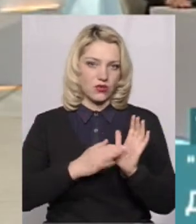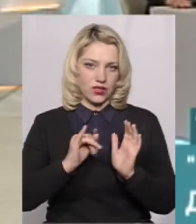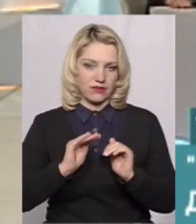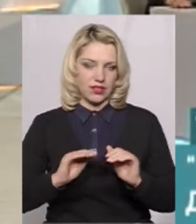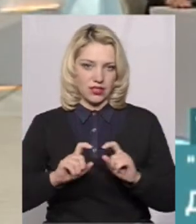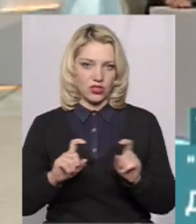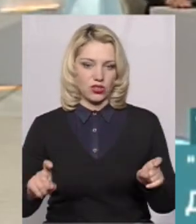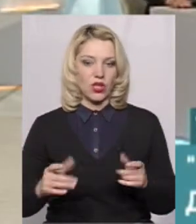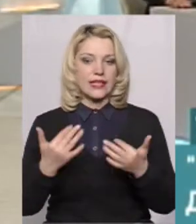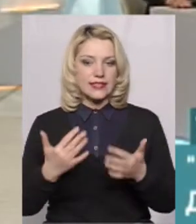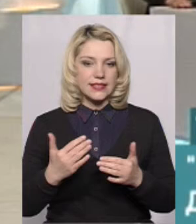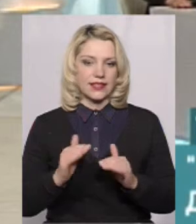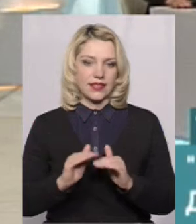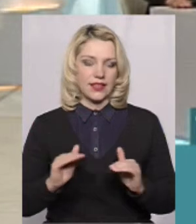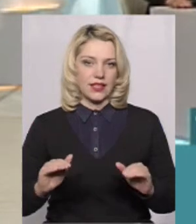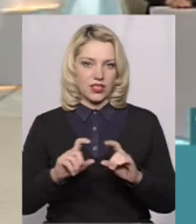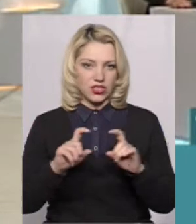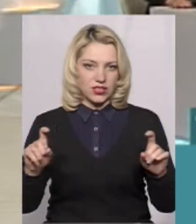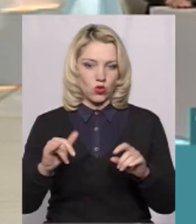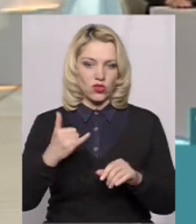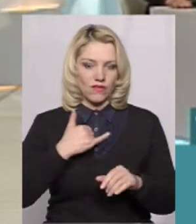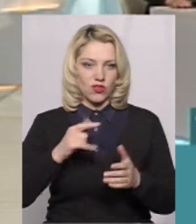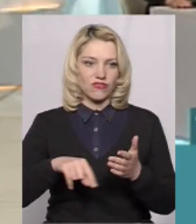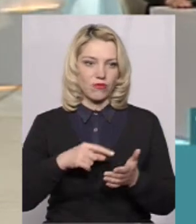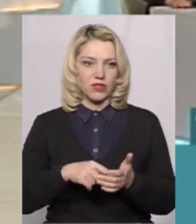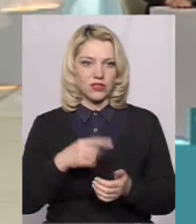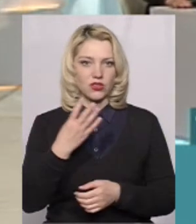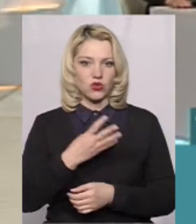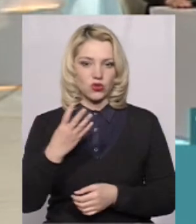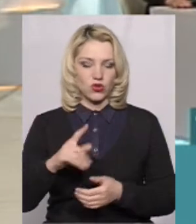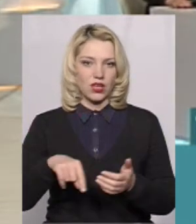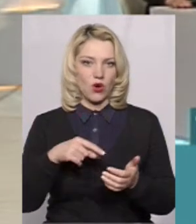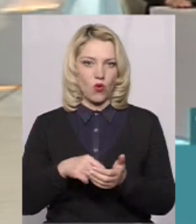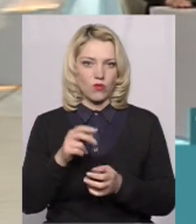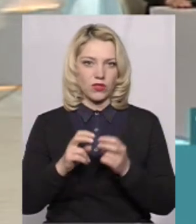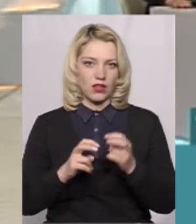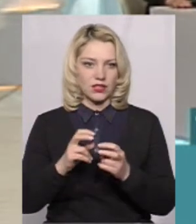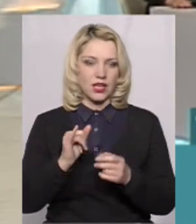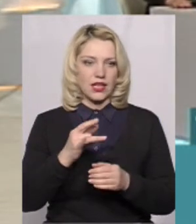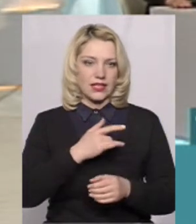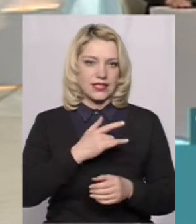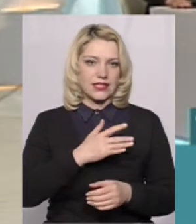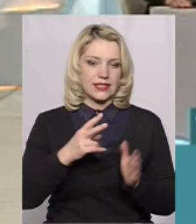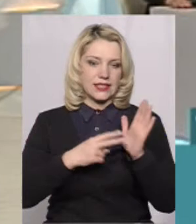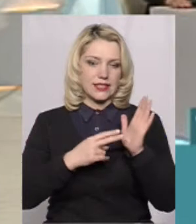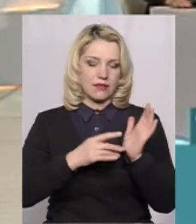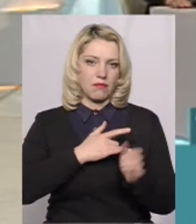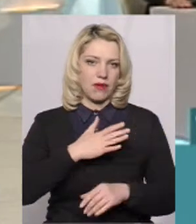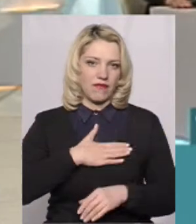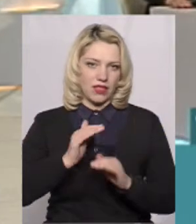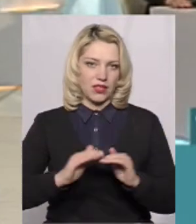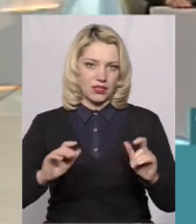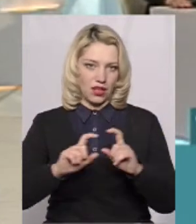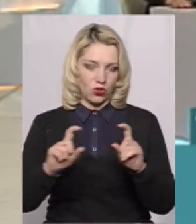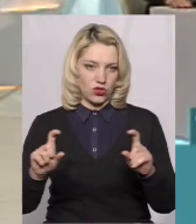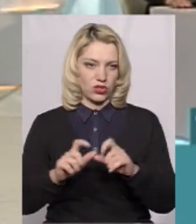Скільки дитячих дошкільних закладів у нашому місті зараз? 44 комунальних заклади і 7 приватних. 51 садочок.